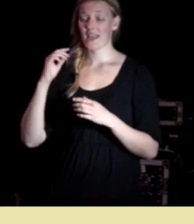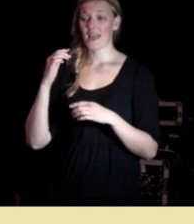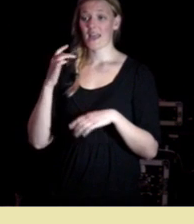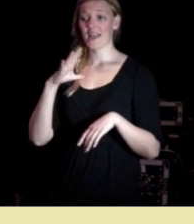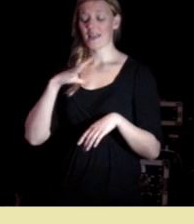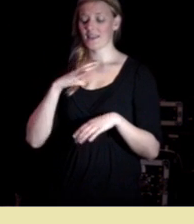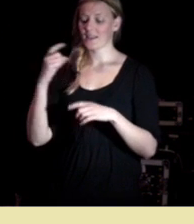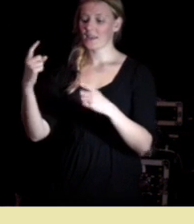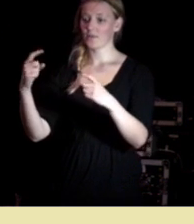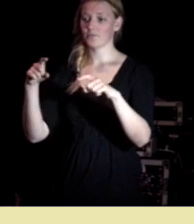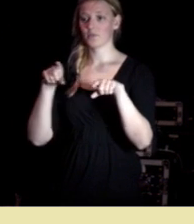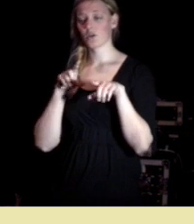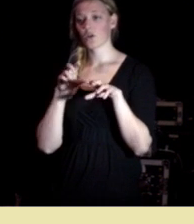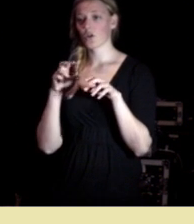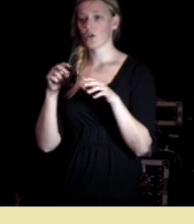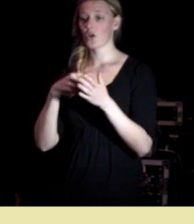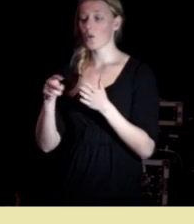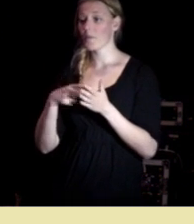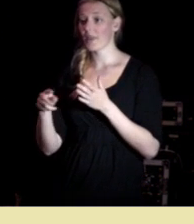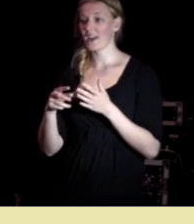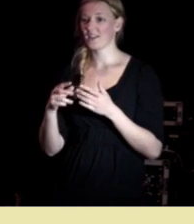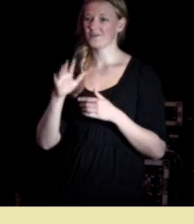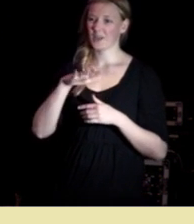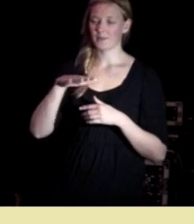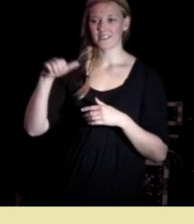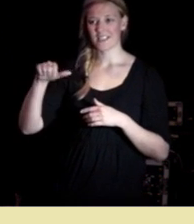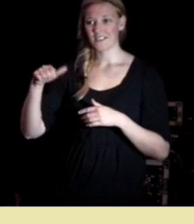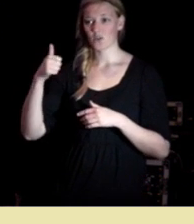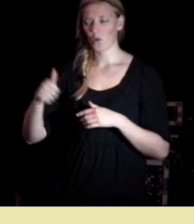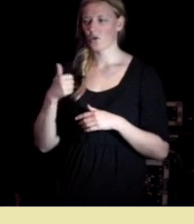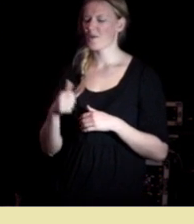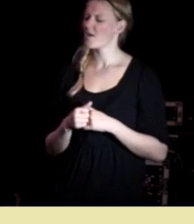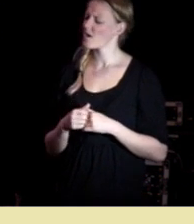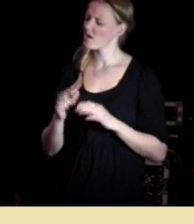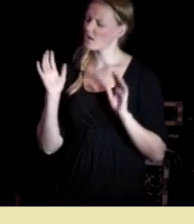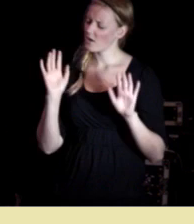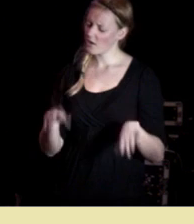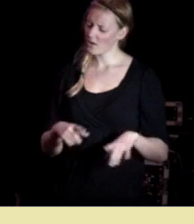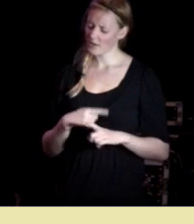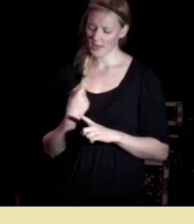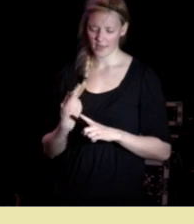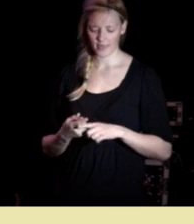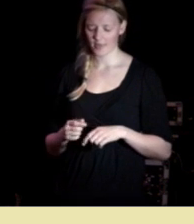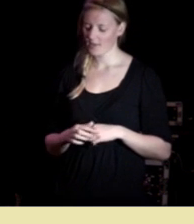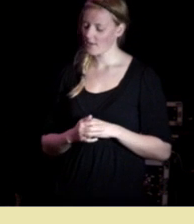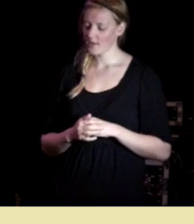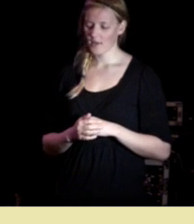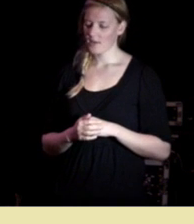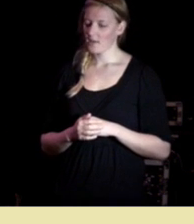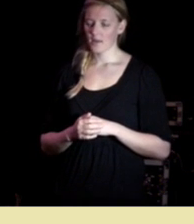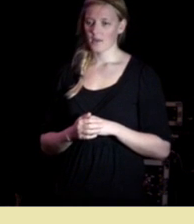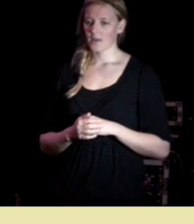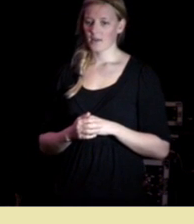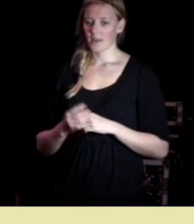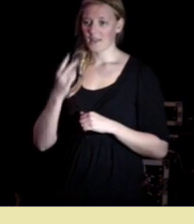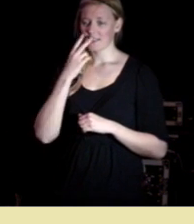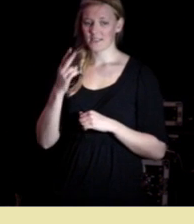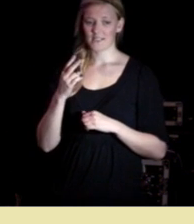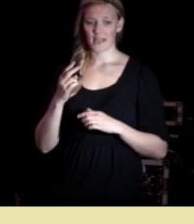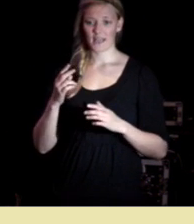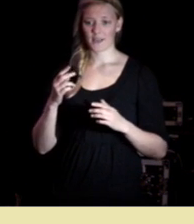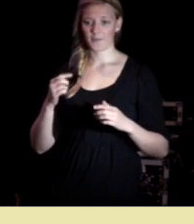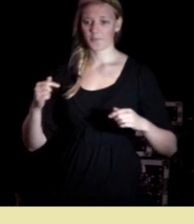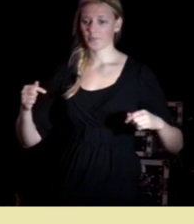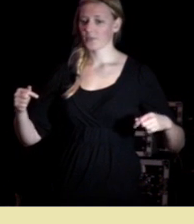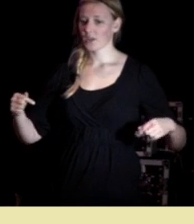15-16 år så tenker jeg åh ikke nå igjen jeg er på jobb først jeg ser her tie gap de av dere